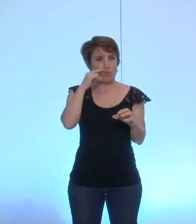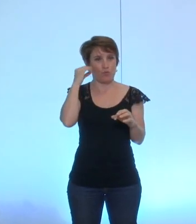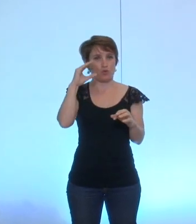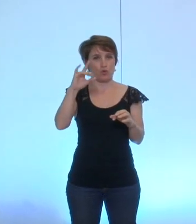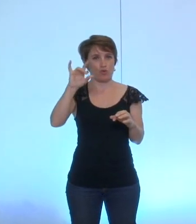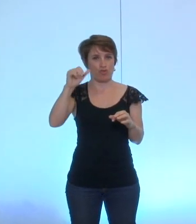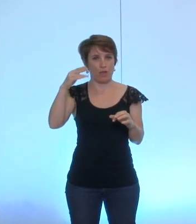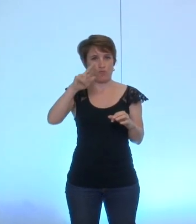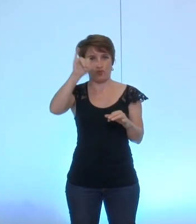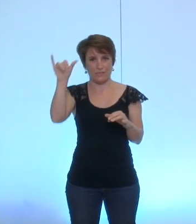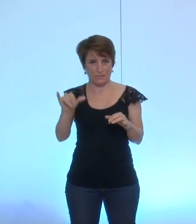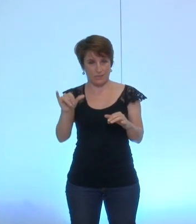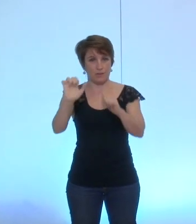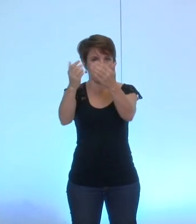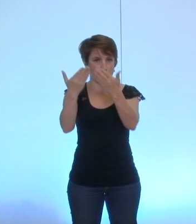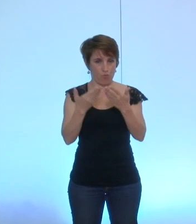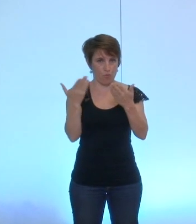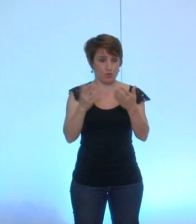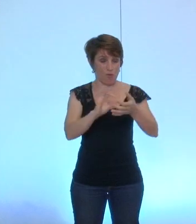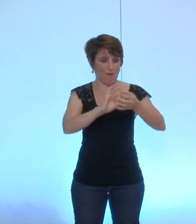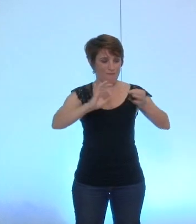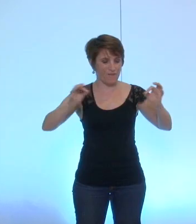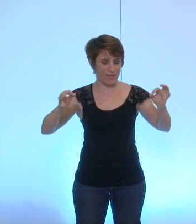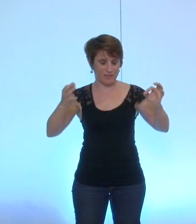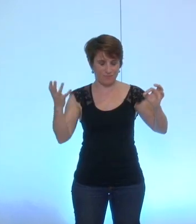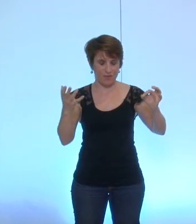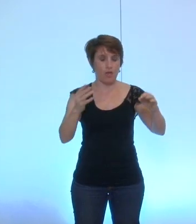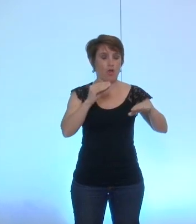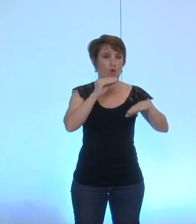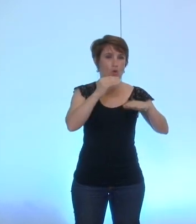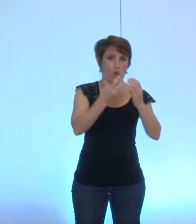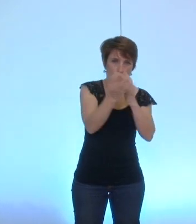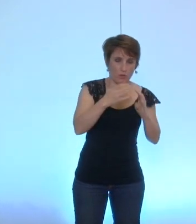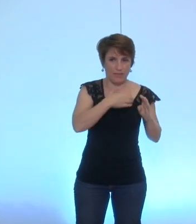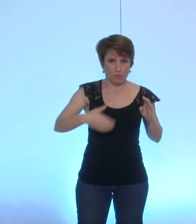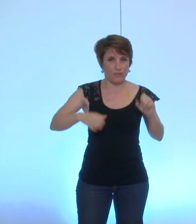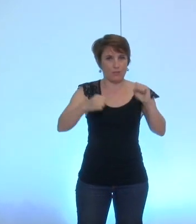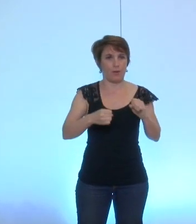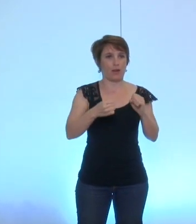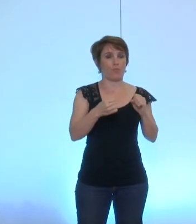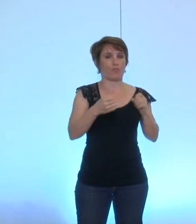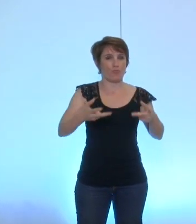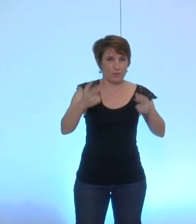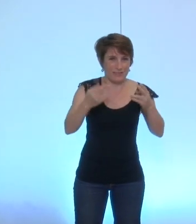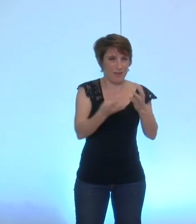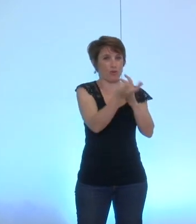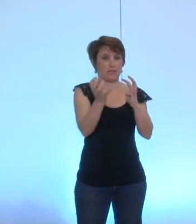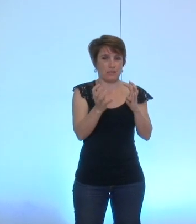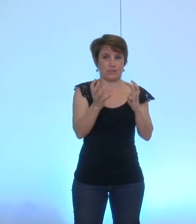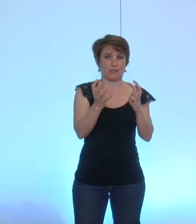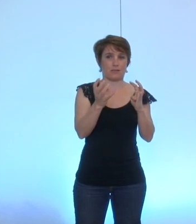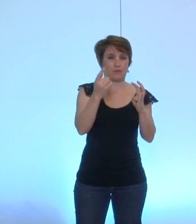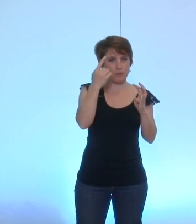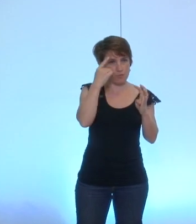propose de supprimer la phrase le conseil municipal peut se réunir en séance plénière pour un débat ne donnant pas lieu à l'établissement de